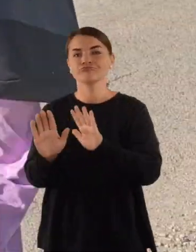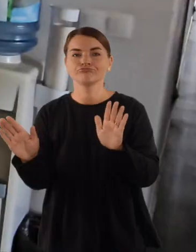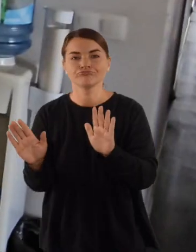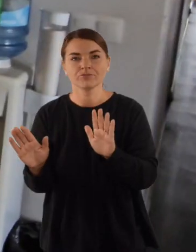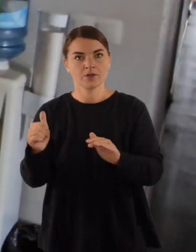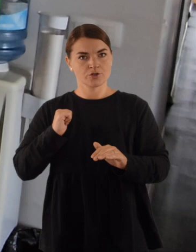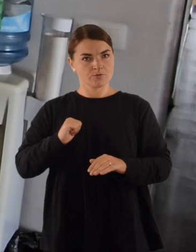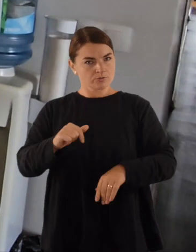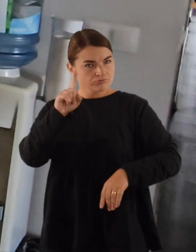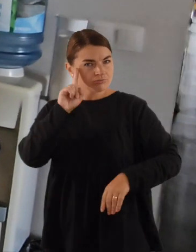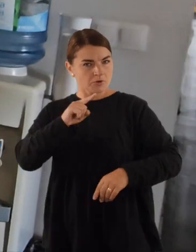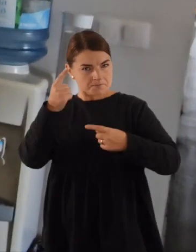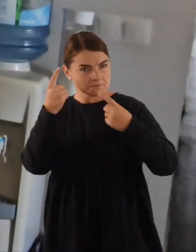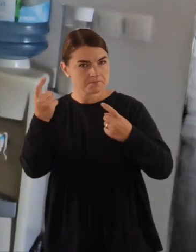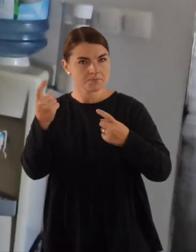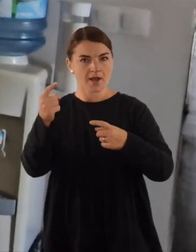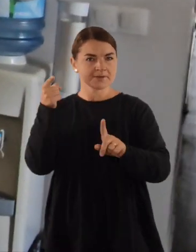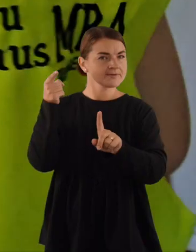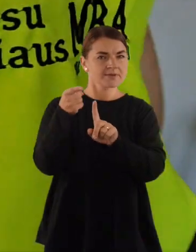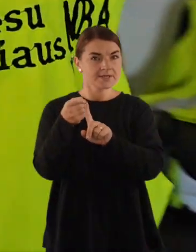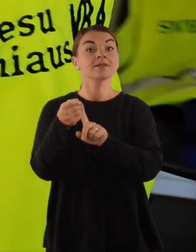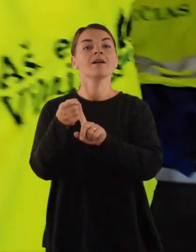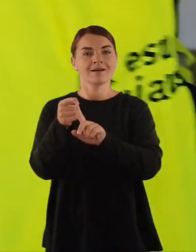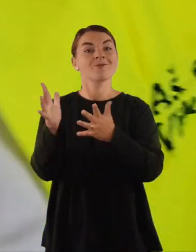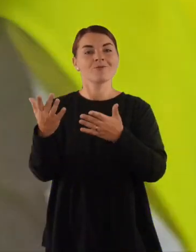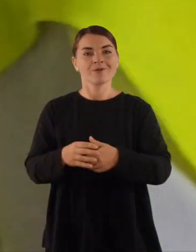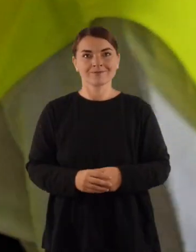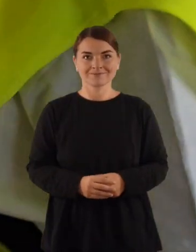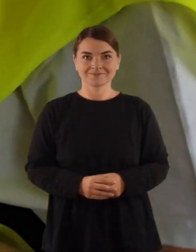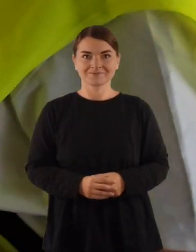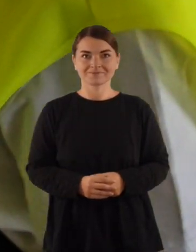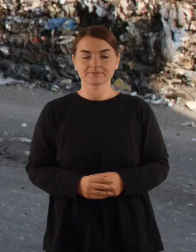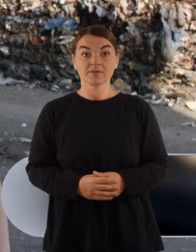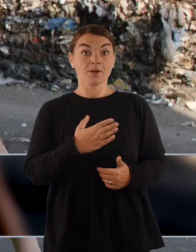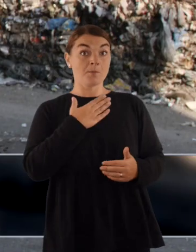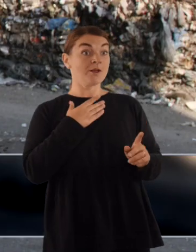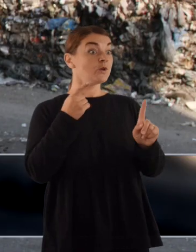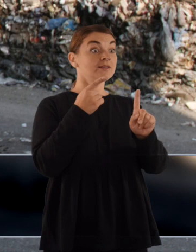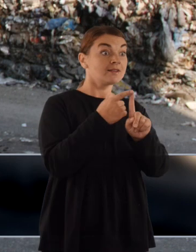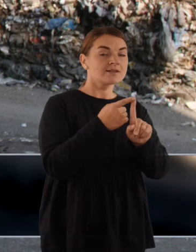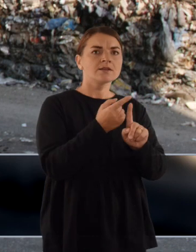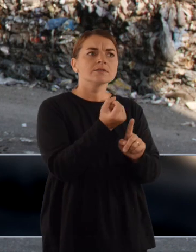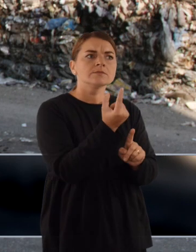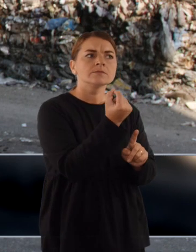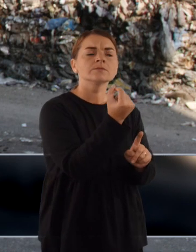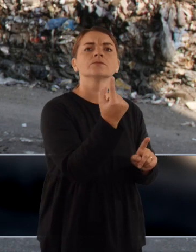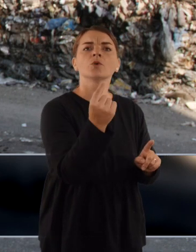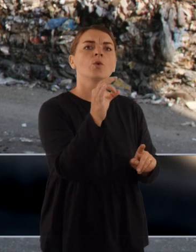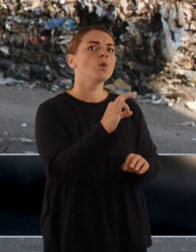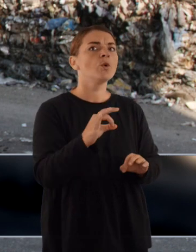Bet ne, žmogus užsispyręs ir turi labai aišku tikslą. Kokį netrukus sužinosite? Mano tikslą šiandien sužinoti,